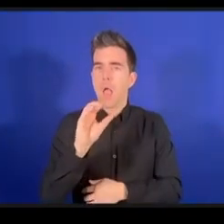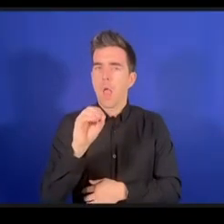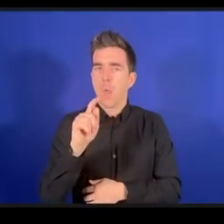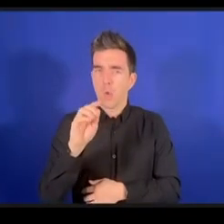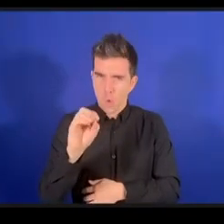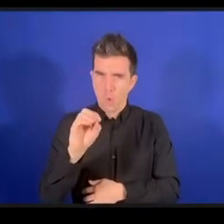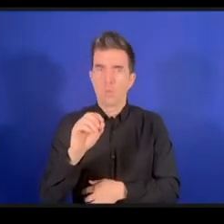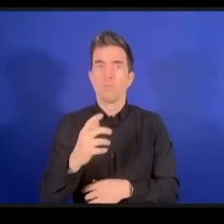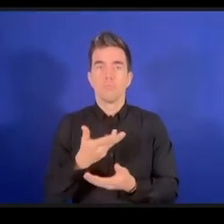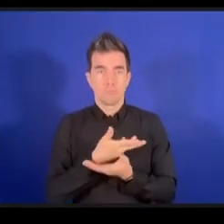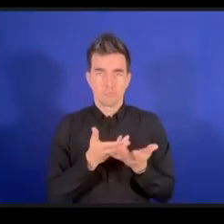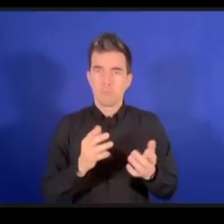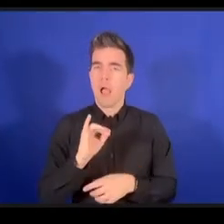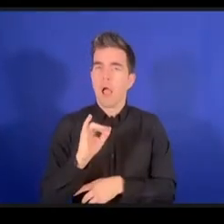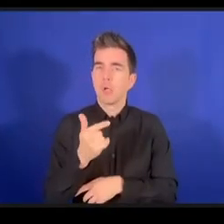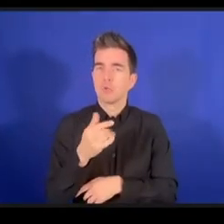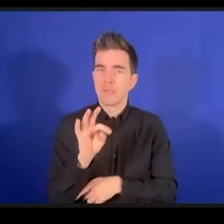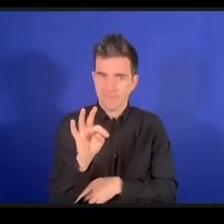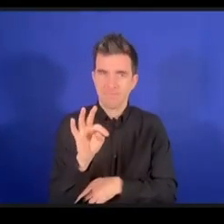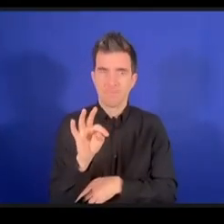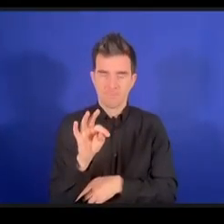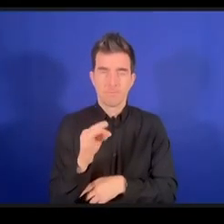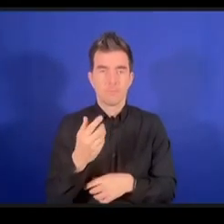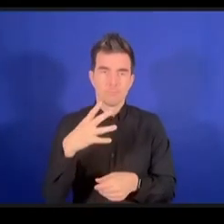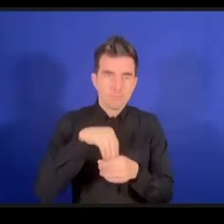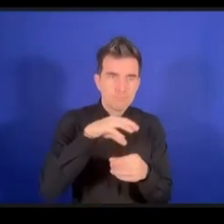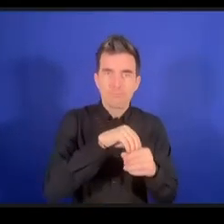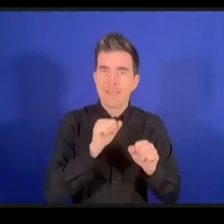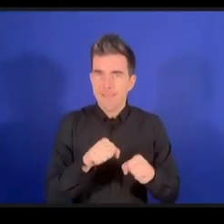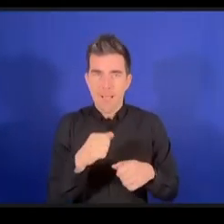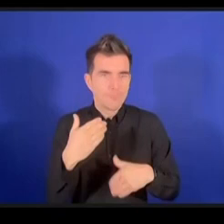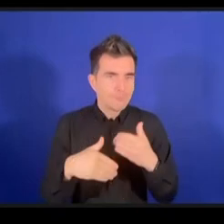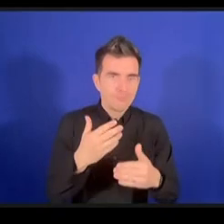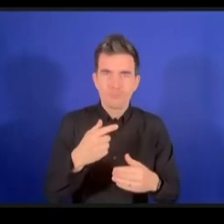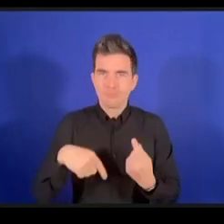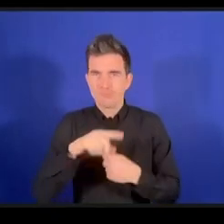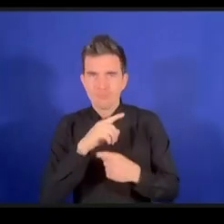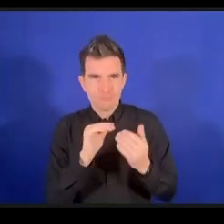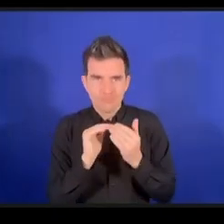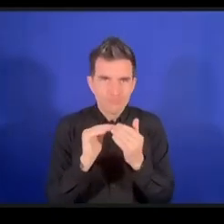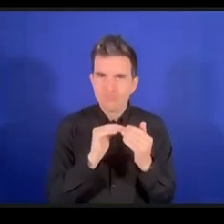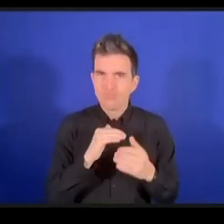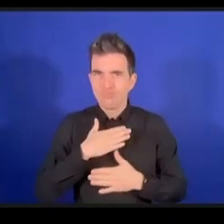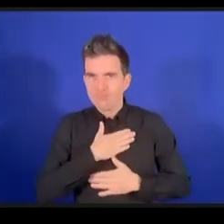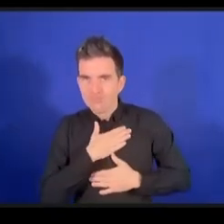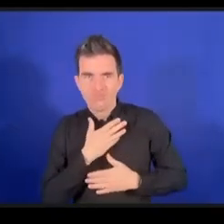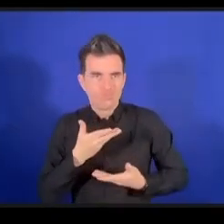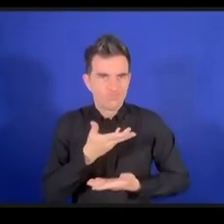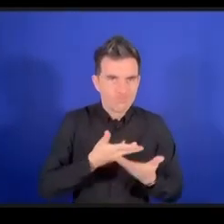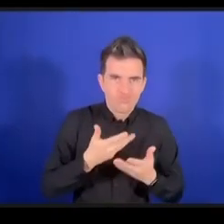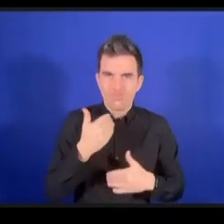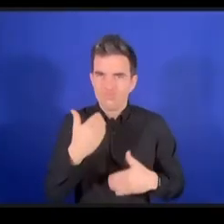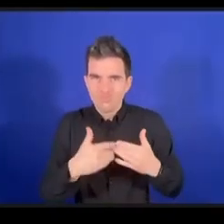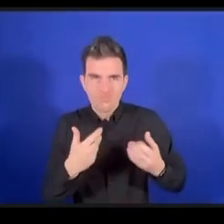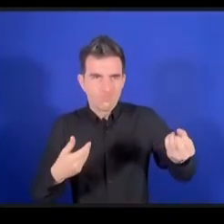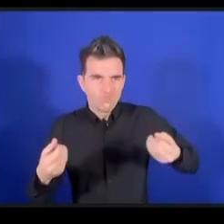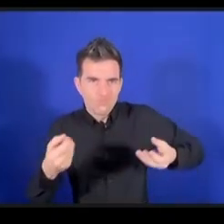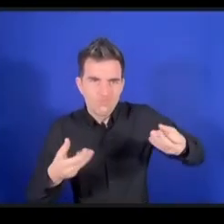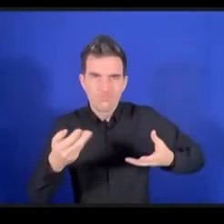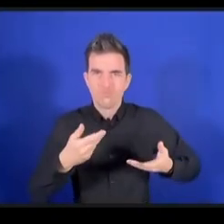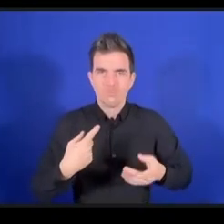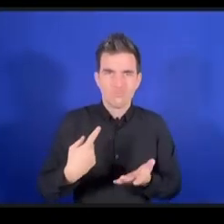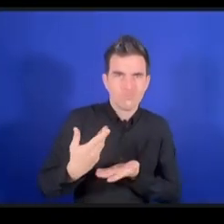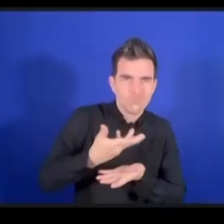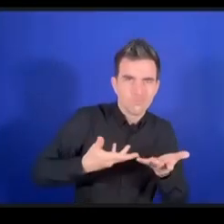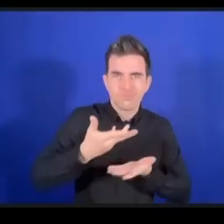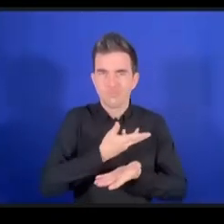في أنشارة الآي جي ايف والمساهمة في النقاشات الجارية هذا الأسبوع فلم نقوم فقط بتيسر وصولهم إلى هنا بل وفرنا